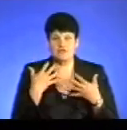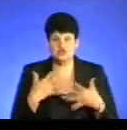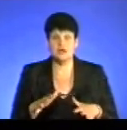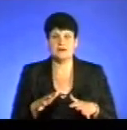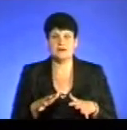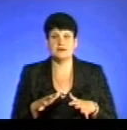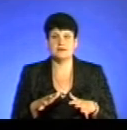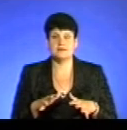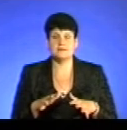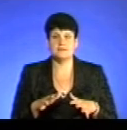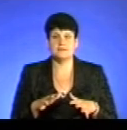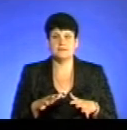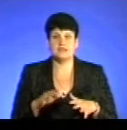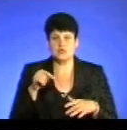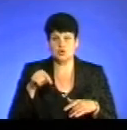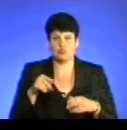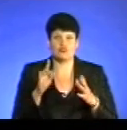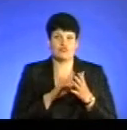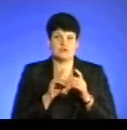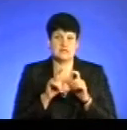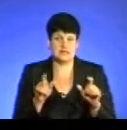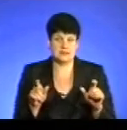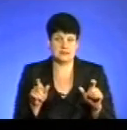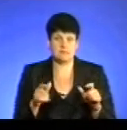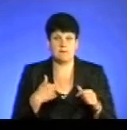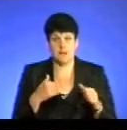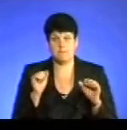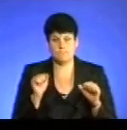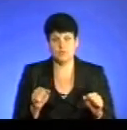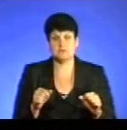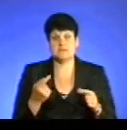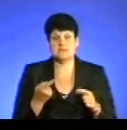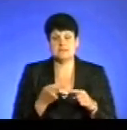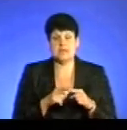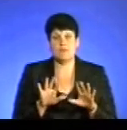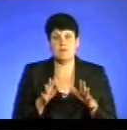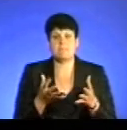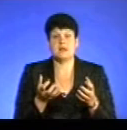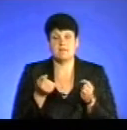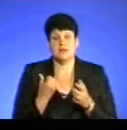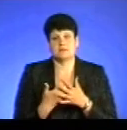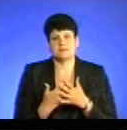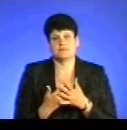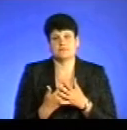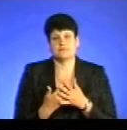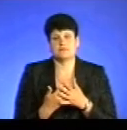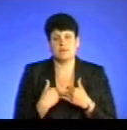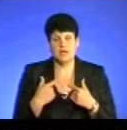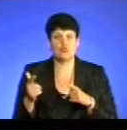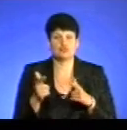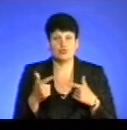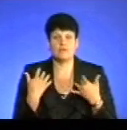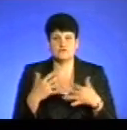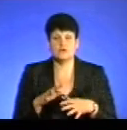перезимували на цьому центрі. І ми можемо на даний момент приймати тут, в районі, ми готові вже